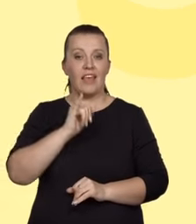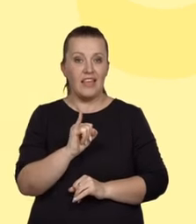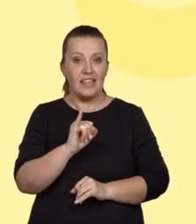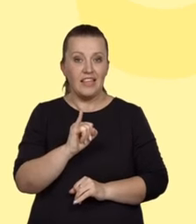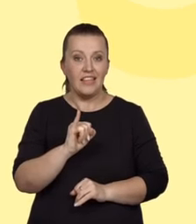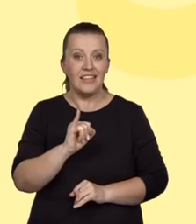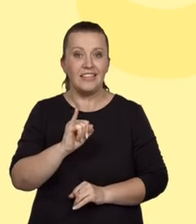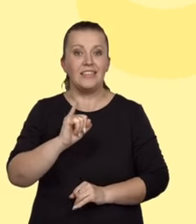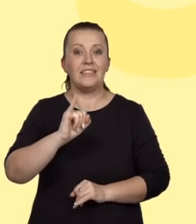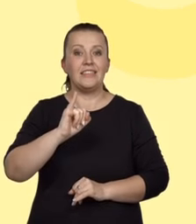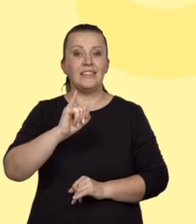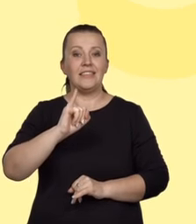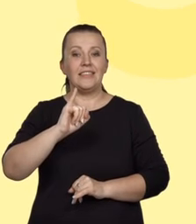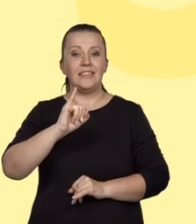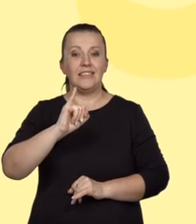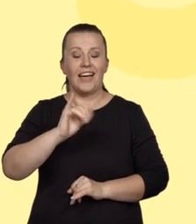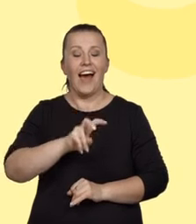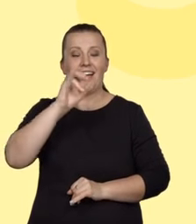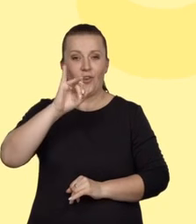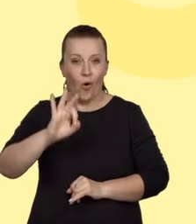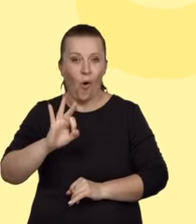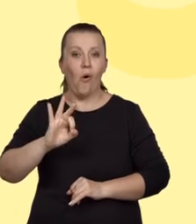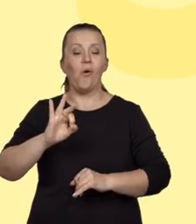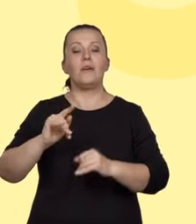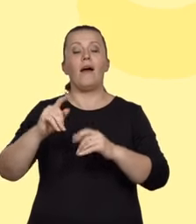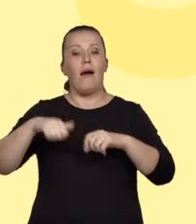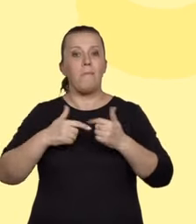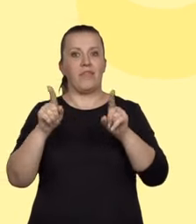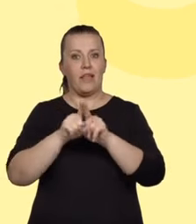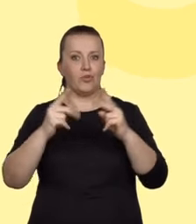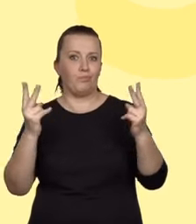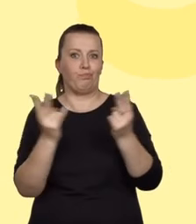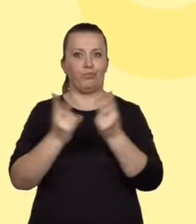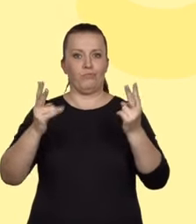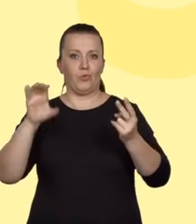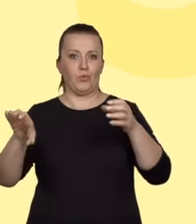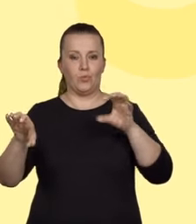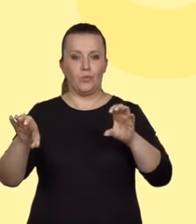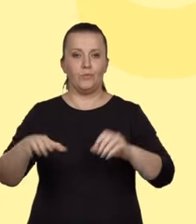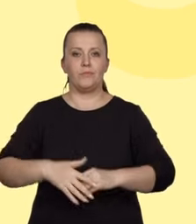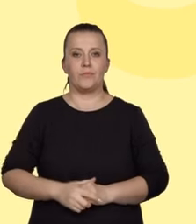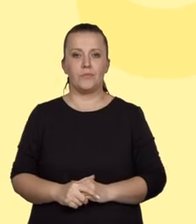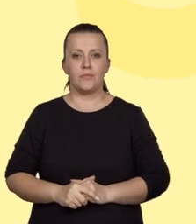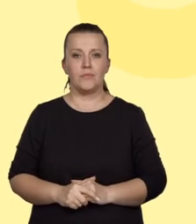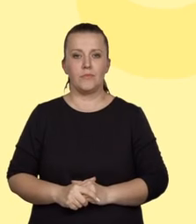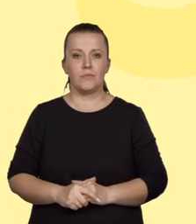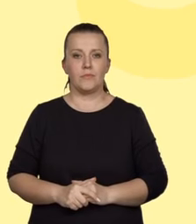substratów, tak aby i liczba atomów tego pierwiastka była jednakowa po stronie substratów i produktów.